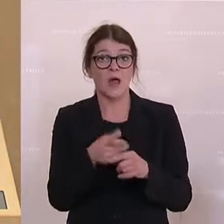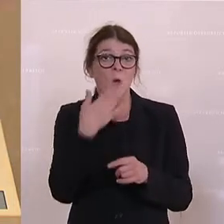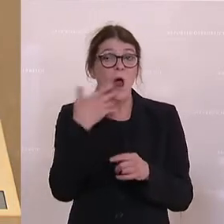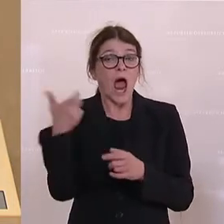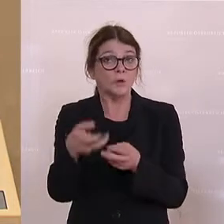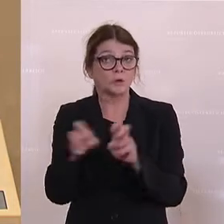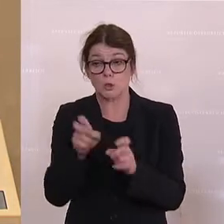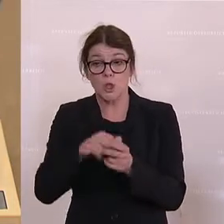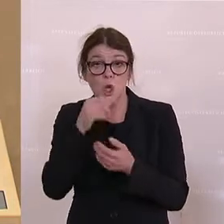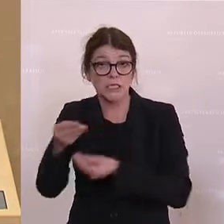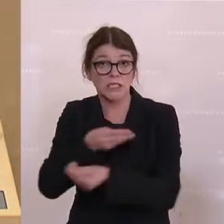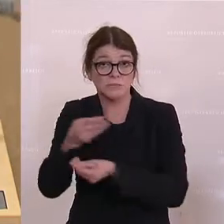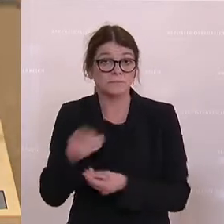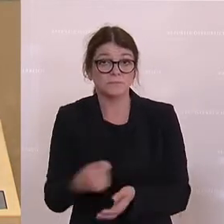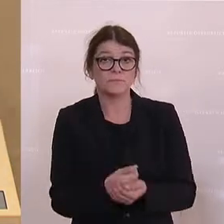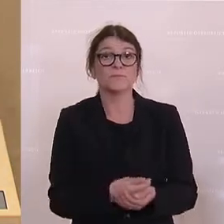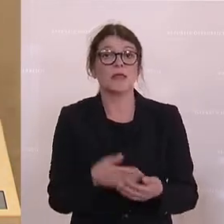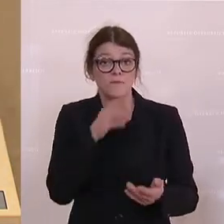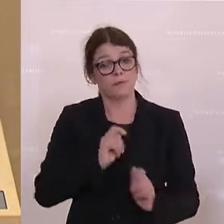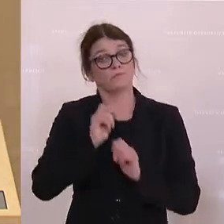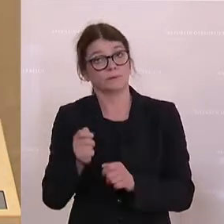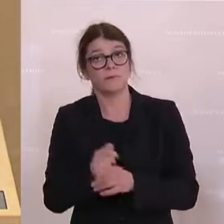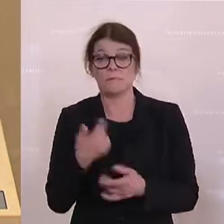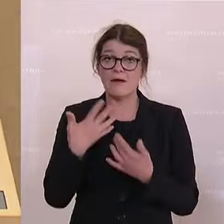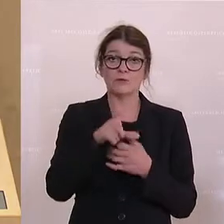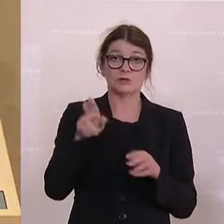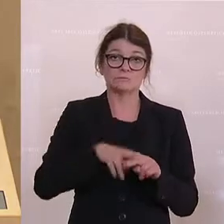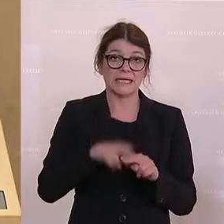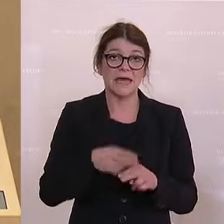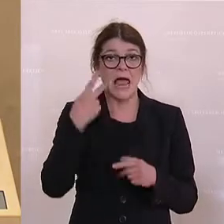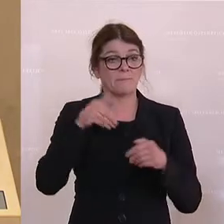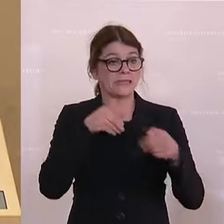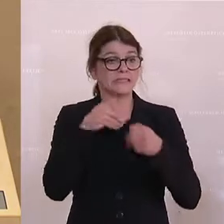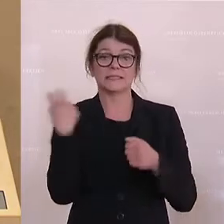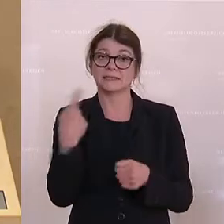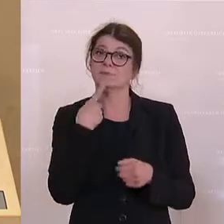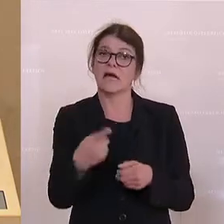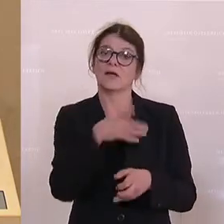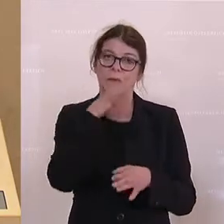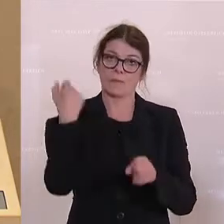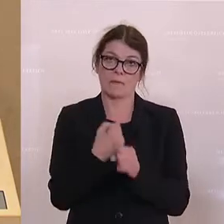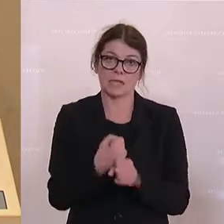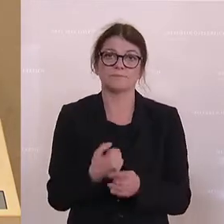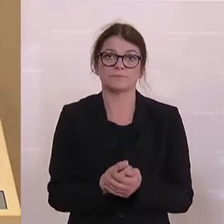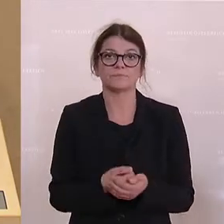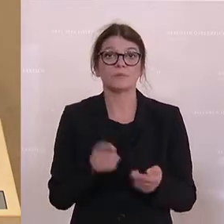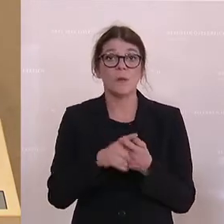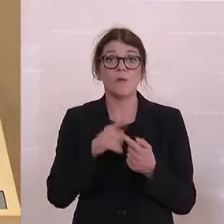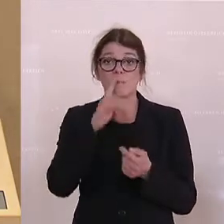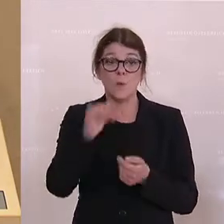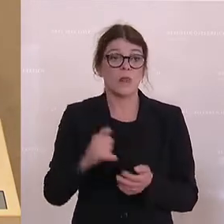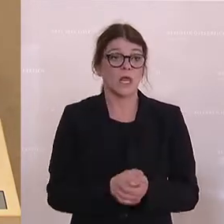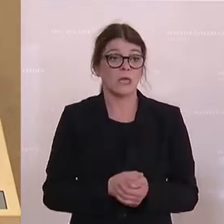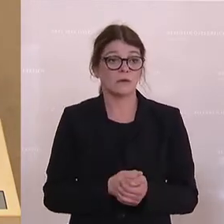Ausschuss behandelt wurde. Wird eingereicht, ein paar Wochen später sagt es der Herr Minister, er wird das machen. Und im Juni